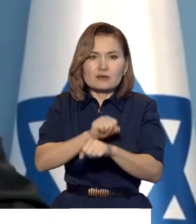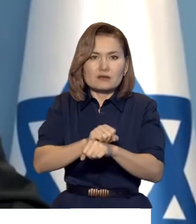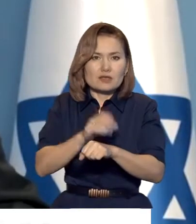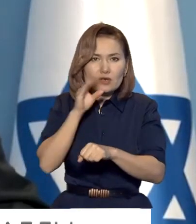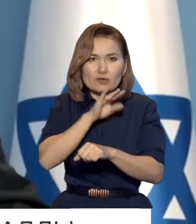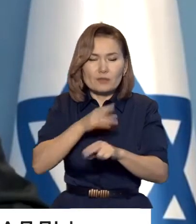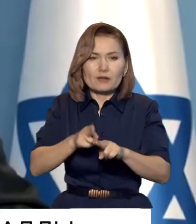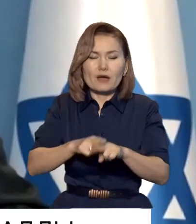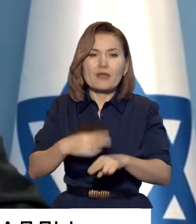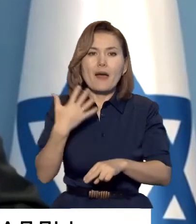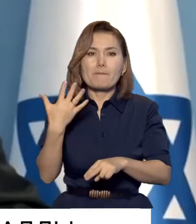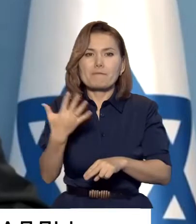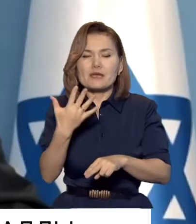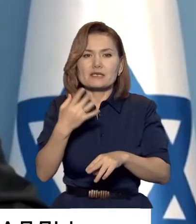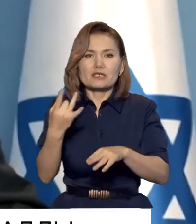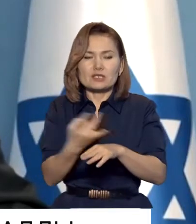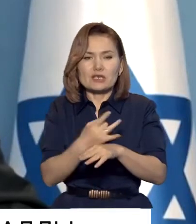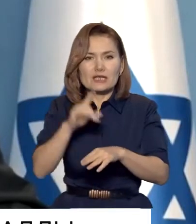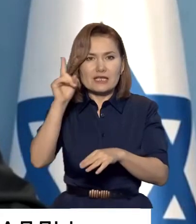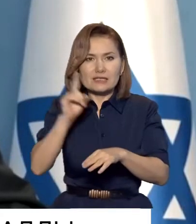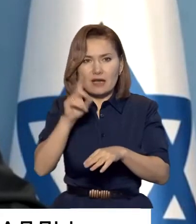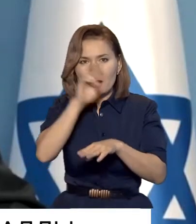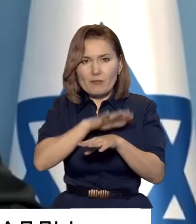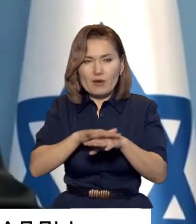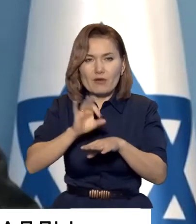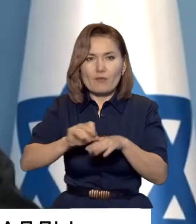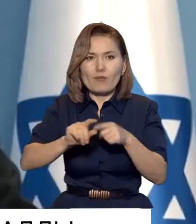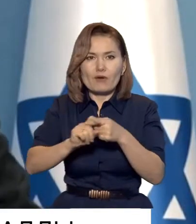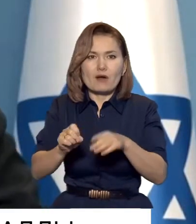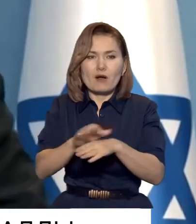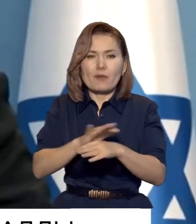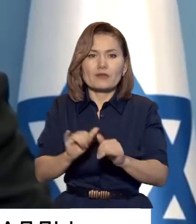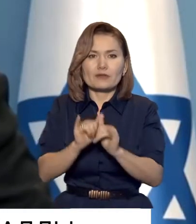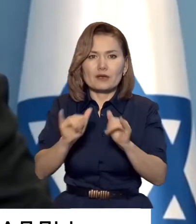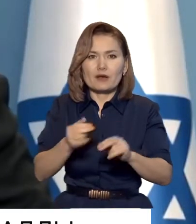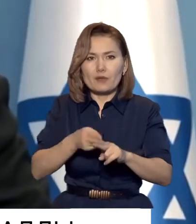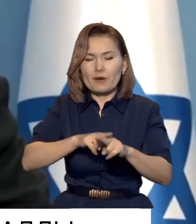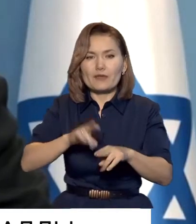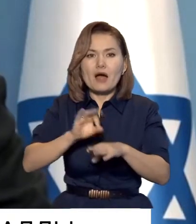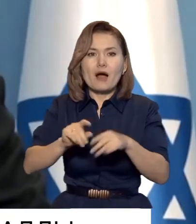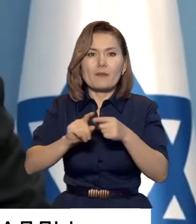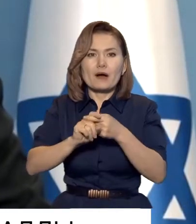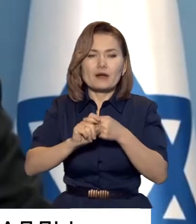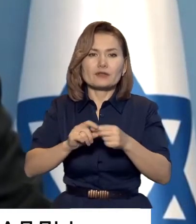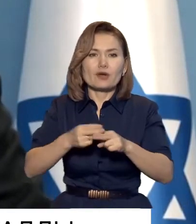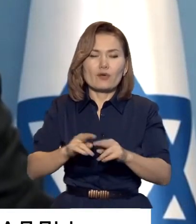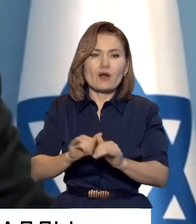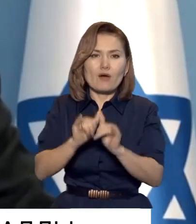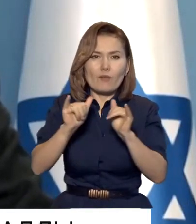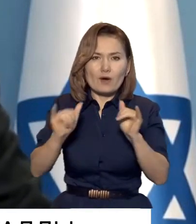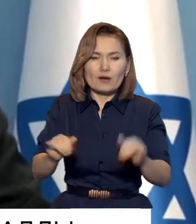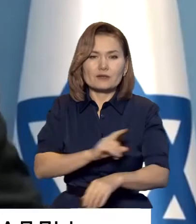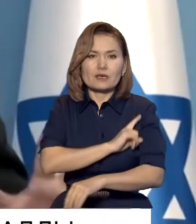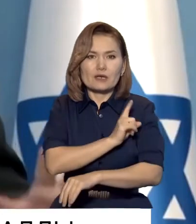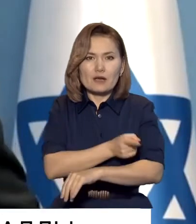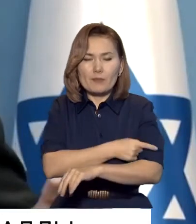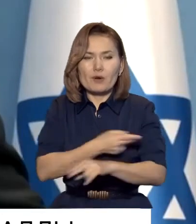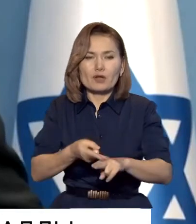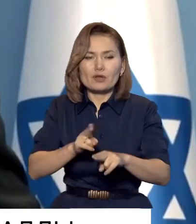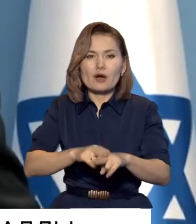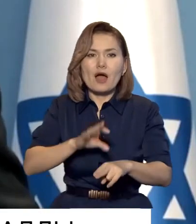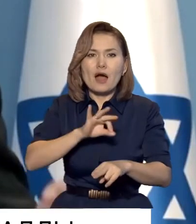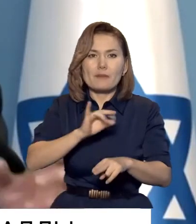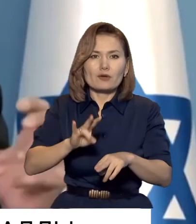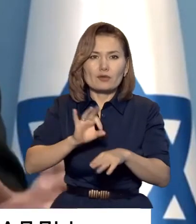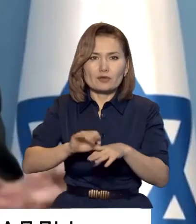пандемияның 5-ші толқыны басталды. Ел премьер-министрі Нафтали Бенеттің сөзінше эпидемиялға қуалдың қайтан ашарлауына дәл осы штам